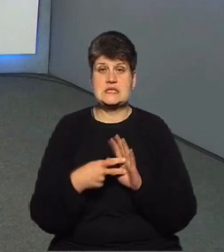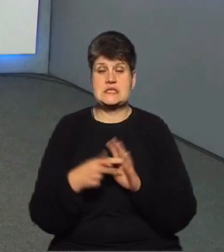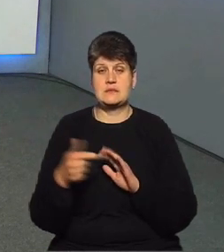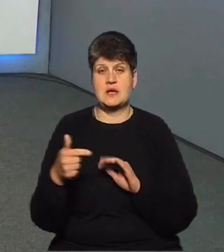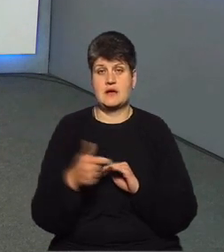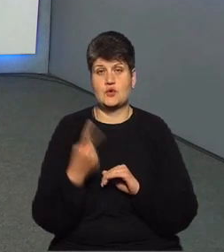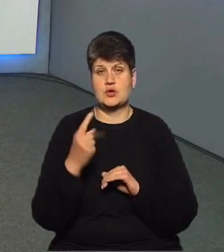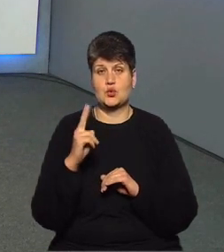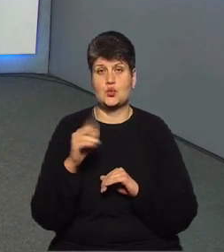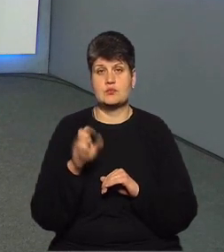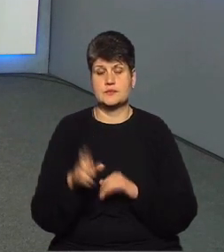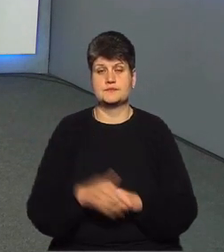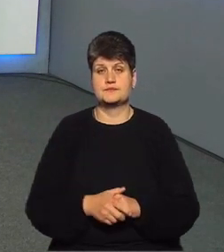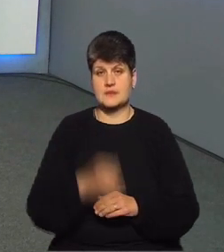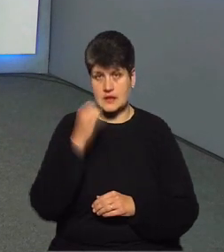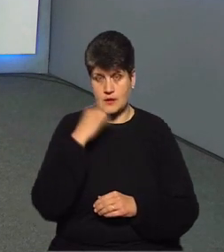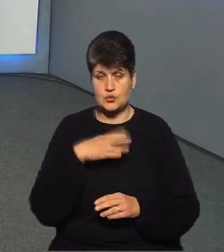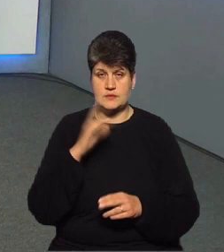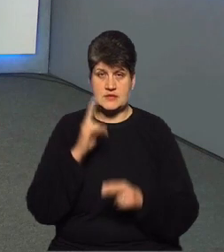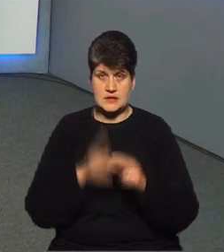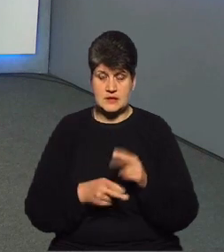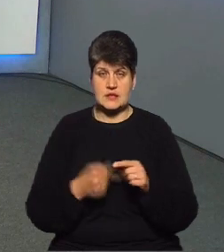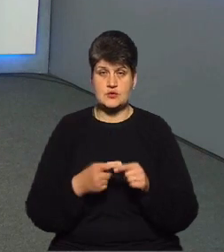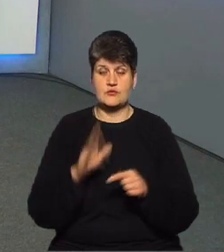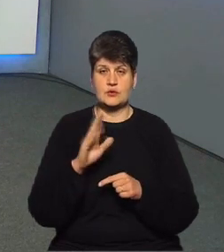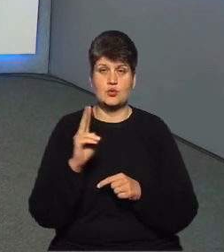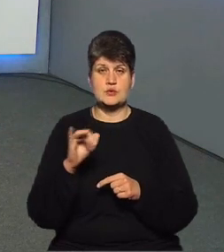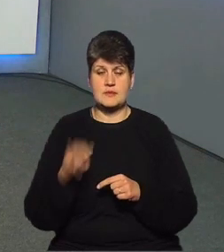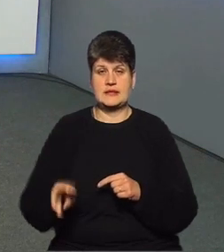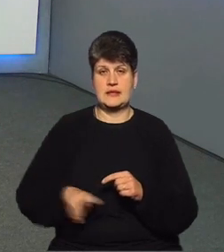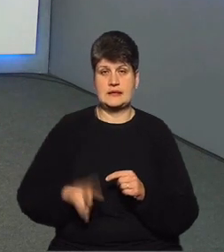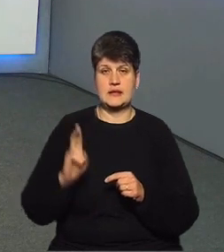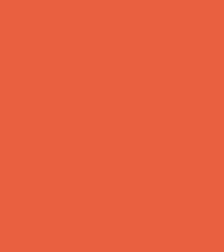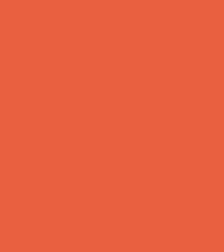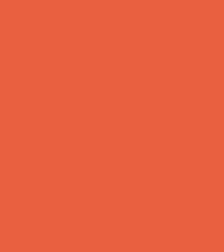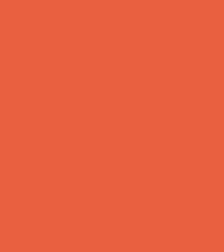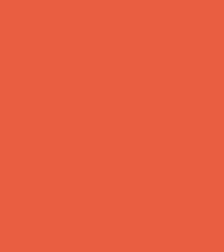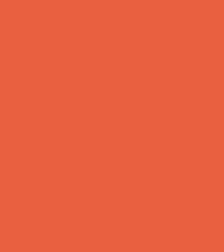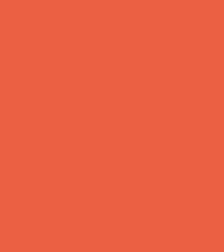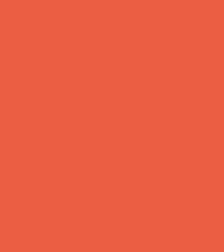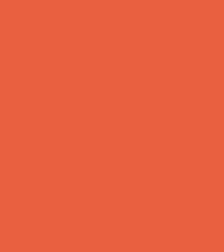Я вам дякую. Будемо завершувати. цьому Володимир Кузьма, директорка ПАТР «Нобельводоканал» був у нас в гостях.